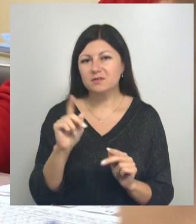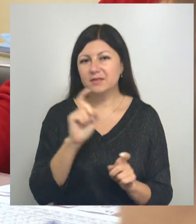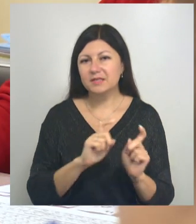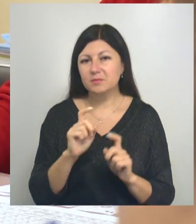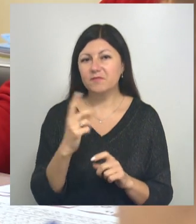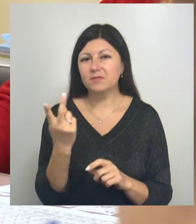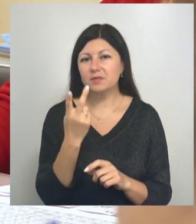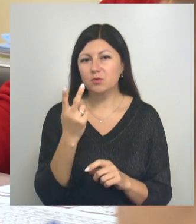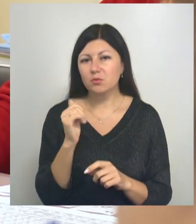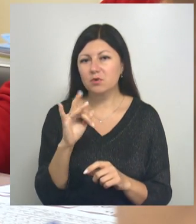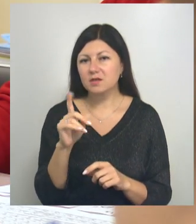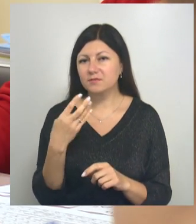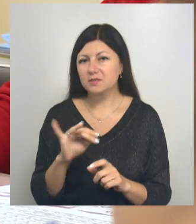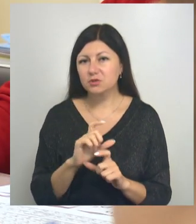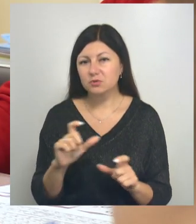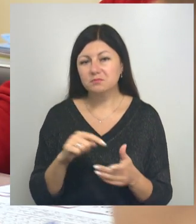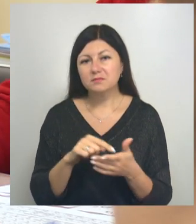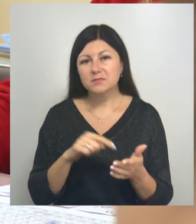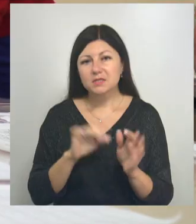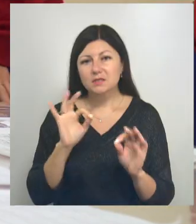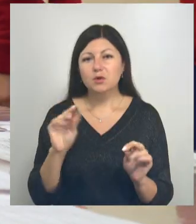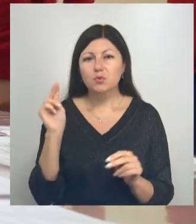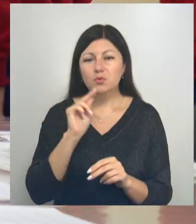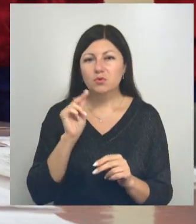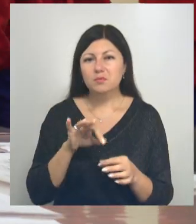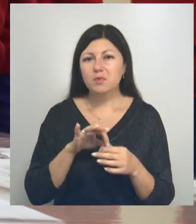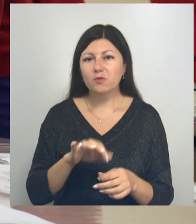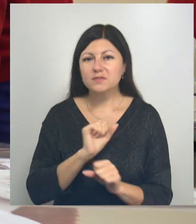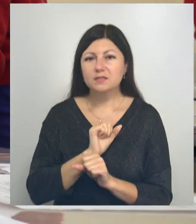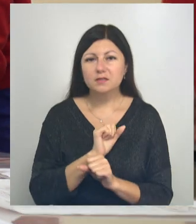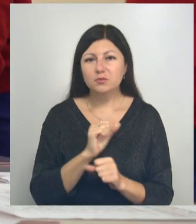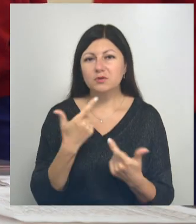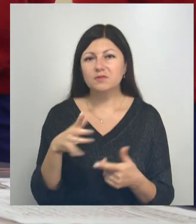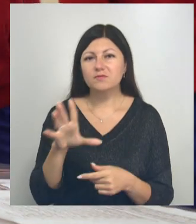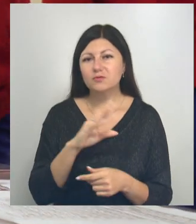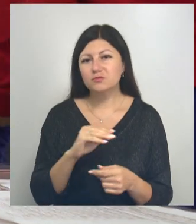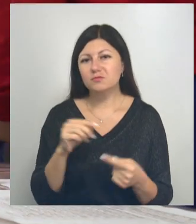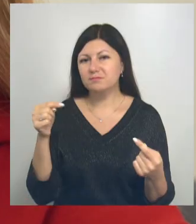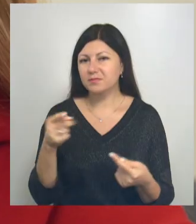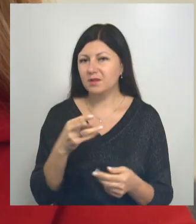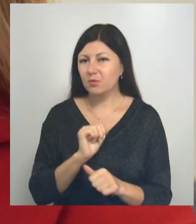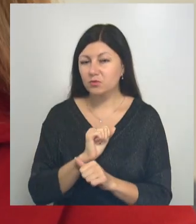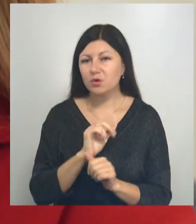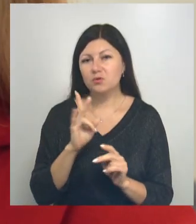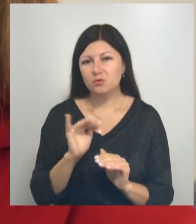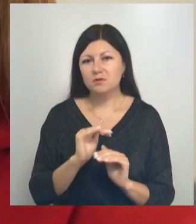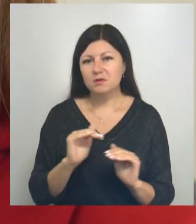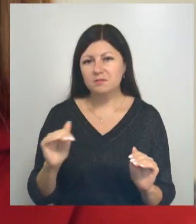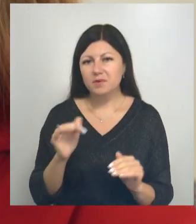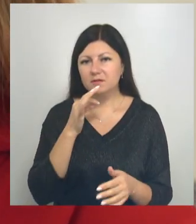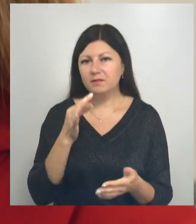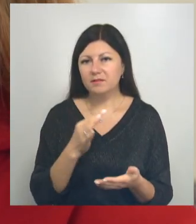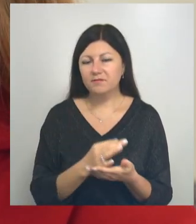школы. Преподаватель делится. Несмотря на то, что уроки проходят в санатории, где все располагает к отдыху, ребята к занятиям подходят ответственно.